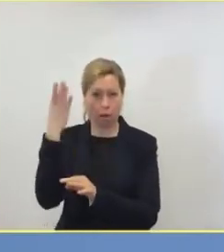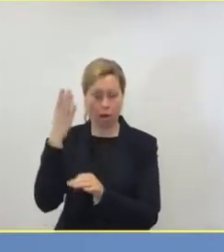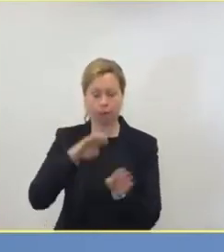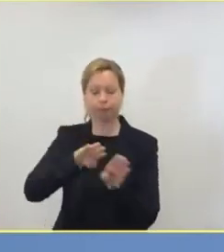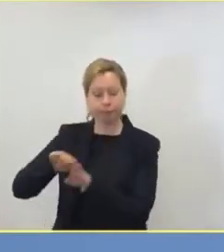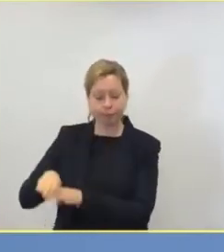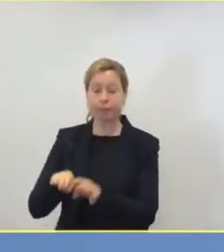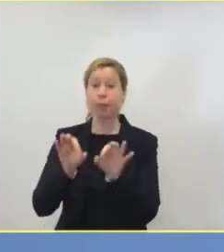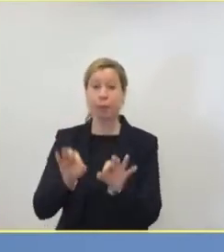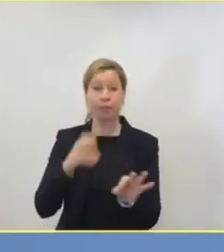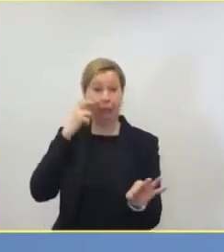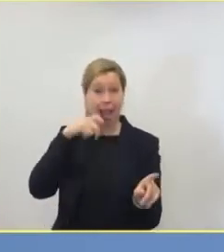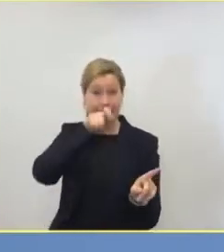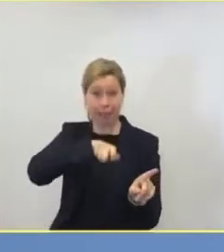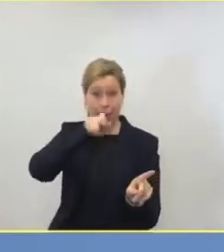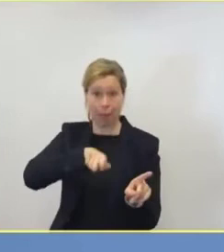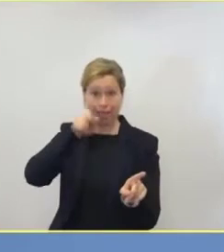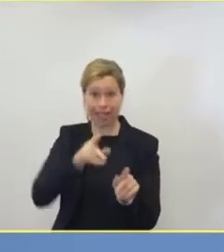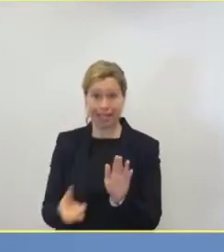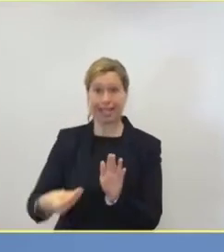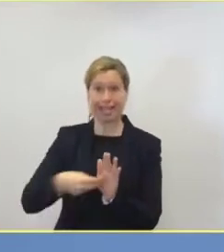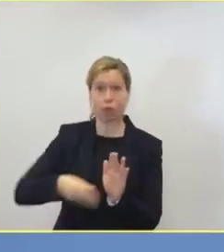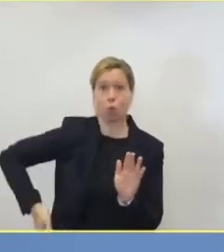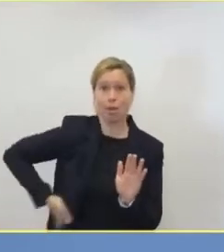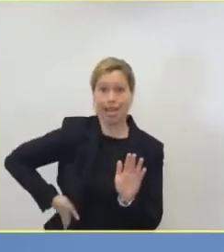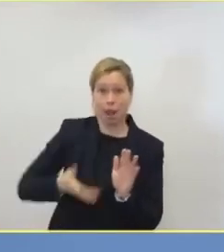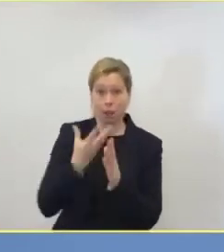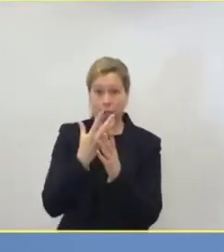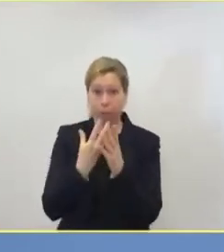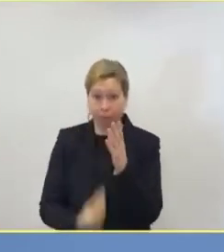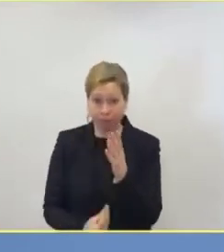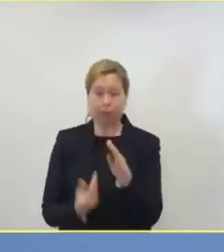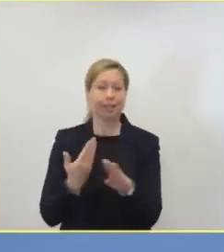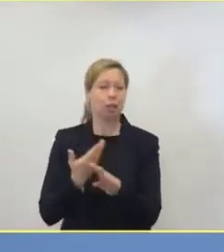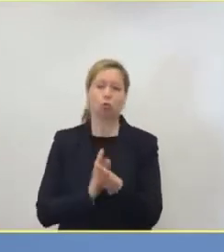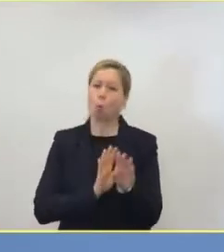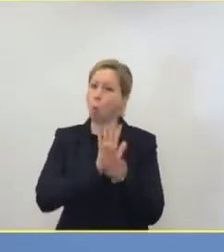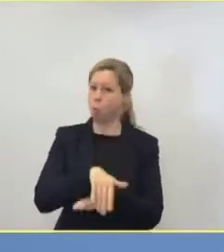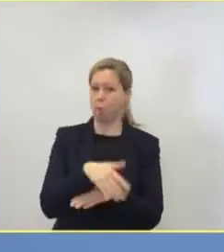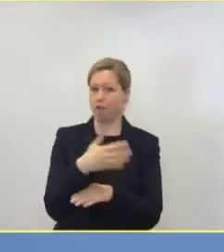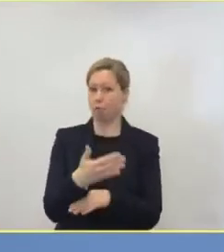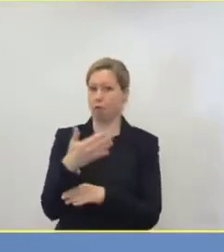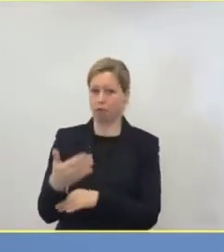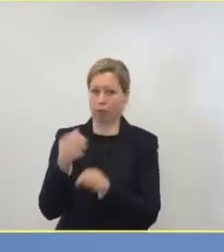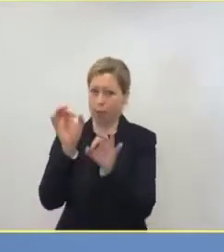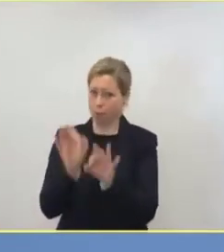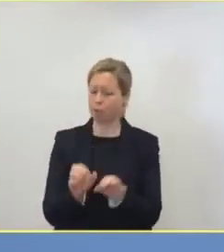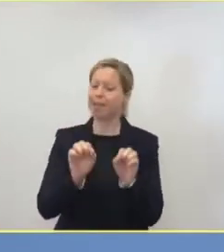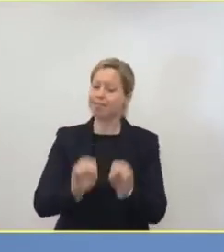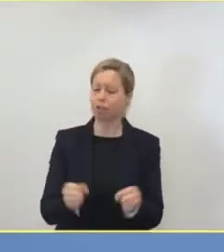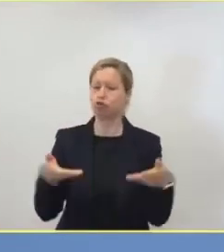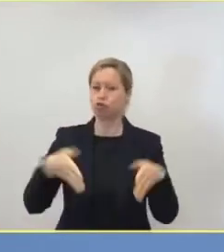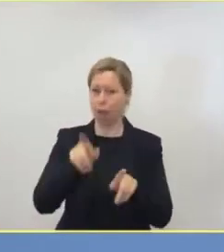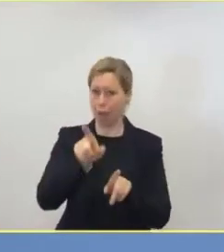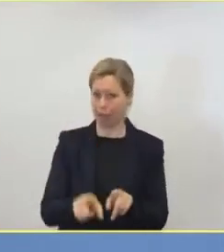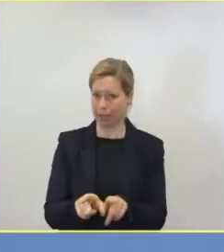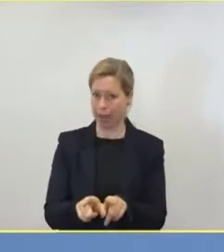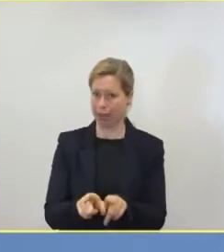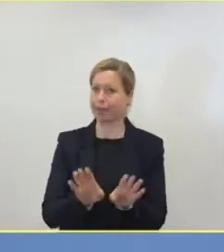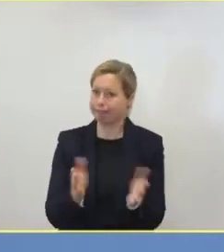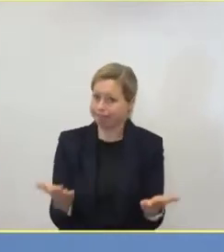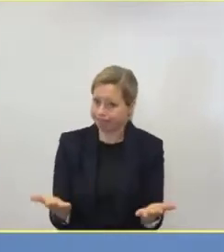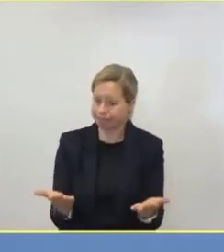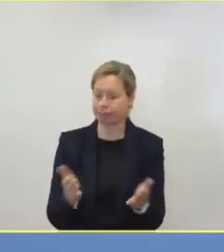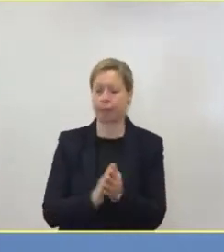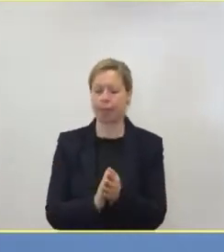Nierenversagen geht die Sterblichkeit dann deutlich über 50 Prozent hinaus. Ich möchte noch einmal darauf hinweisen, dass generell,